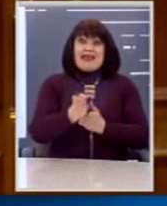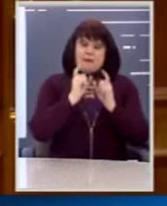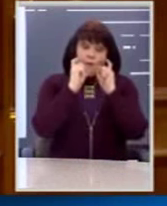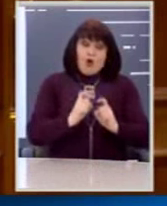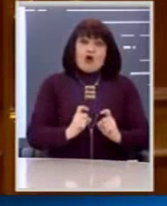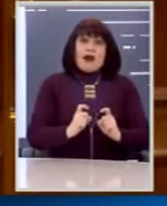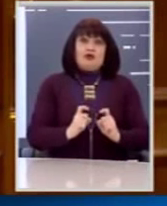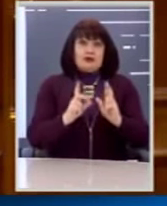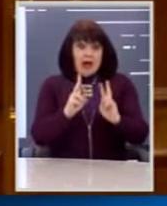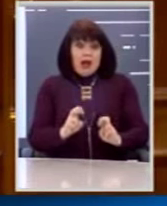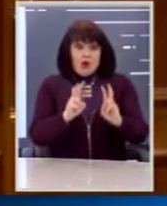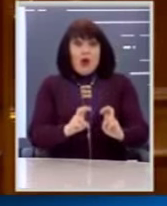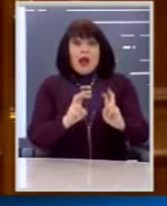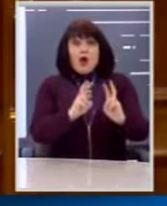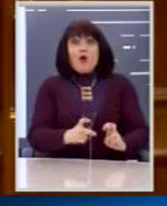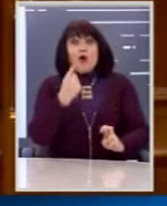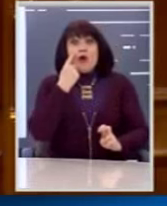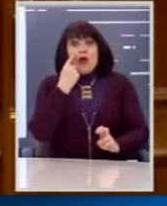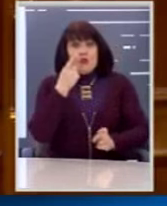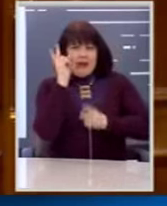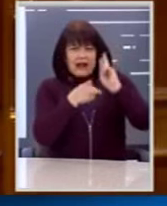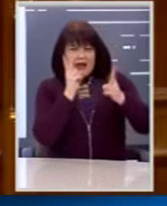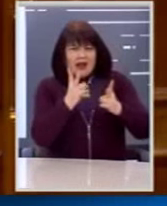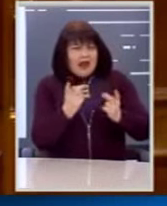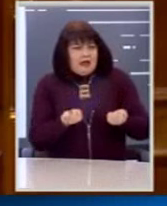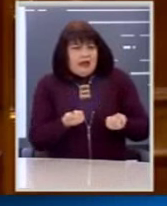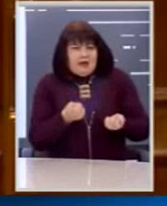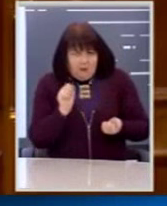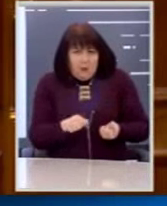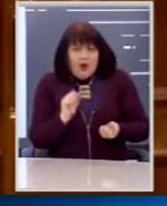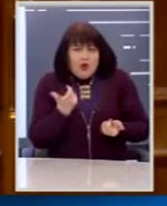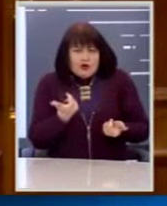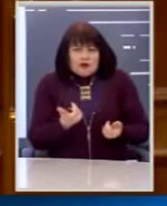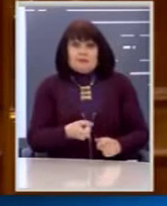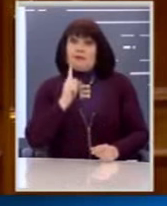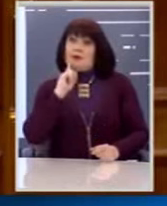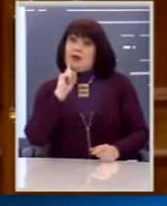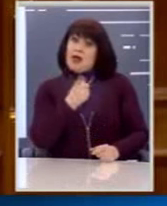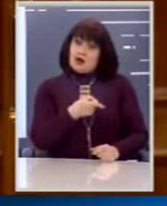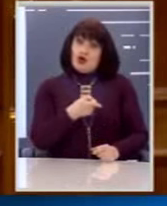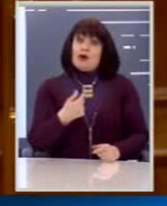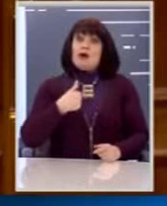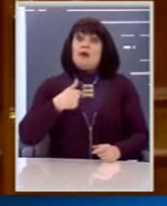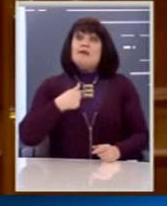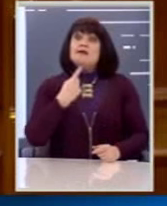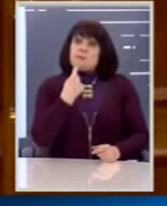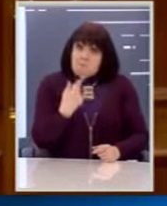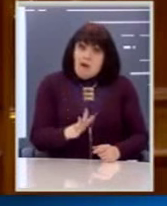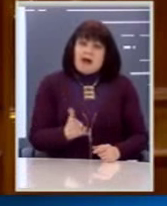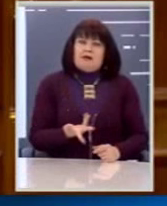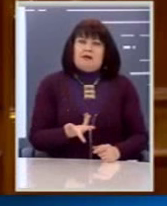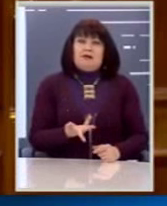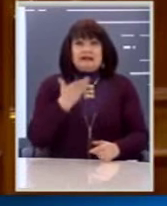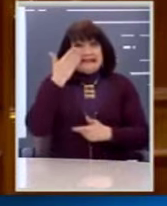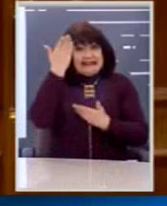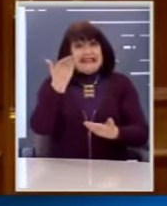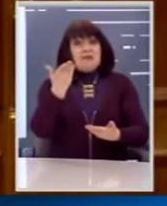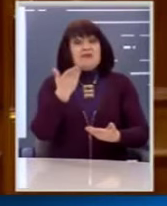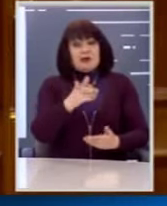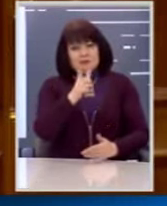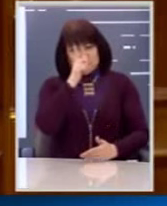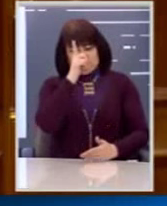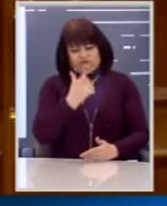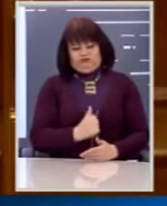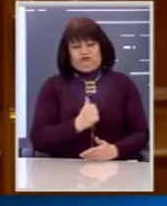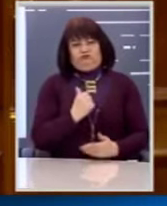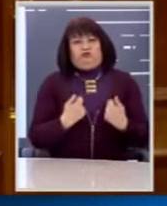να ελέγξουν αν ισχύουν αυτές οι καταγγελίες. Εντέλαμε λοιπόν, ναι εμείς το είπαμε και είναι τιμή μας και η καμάρι μας που το